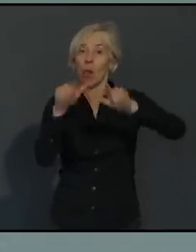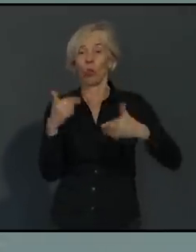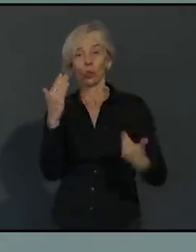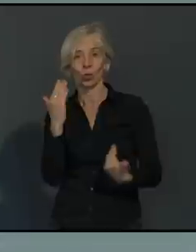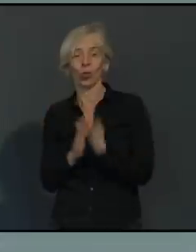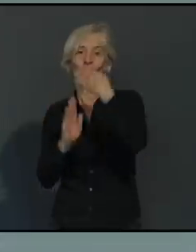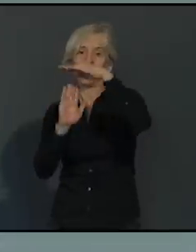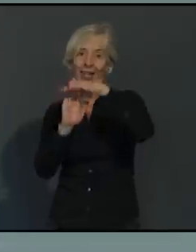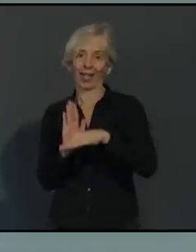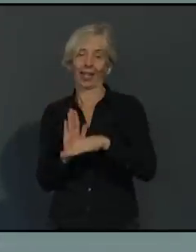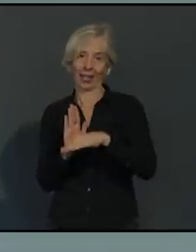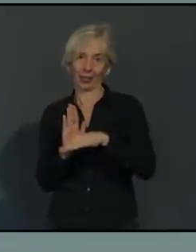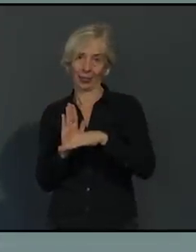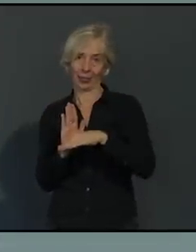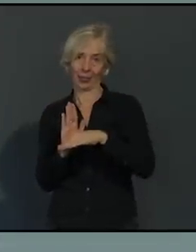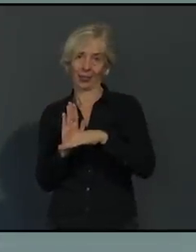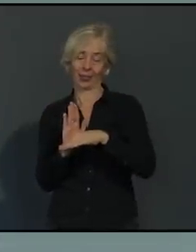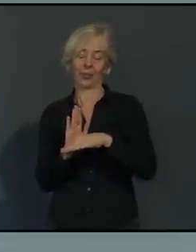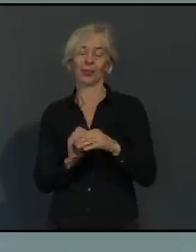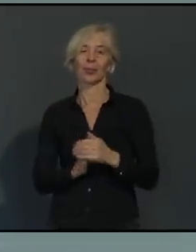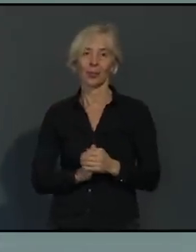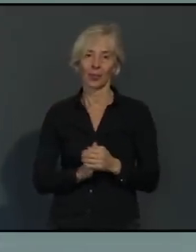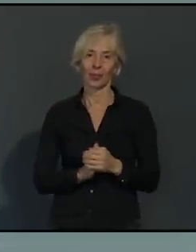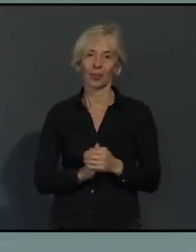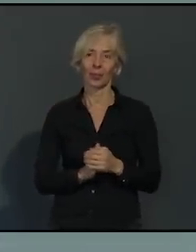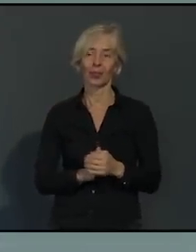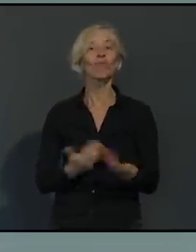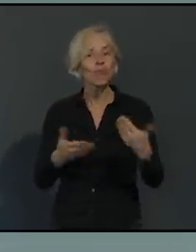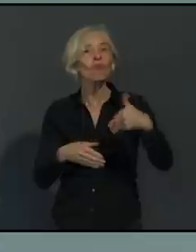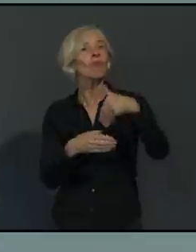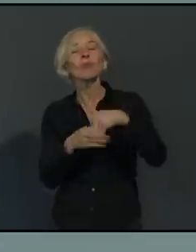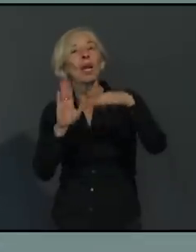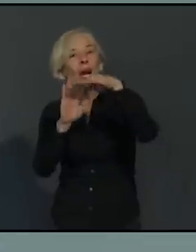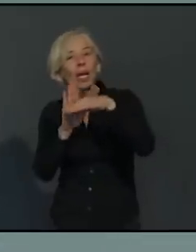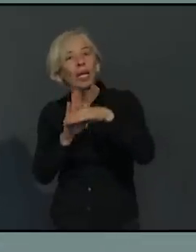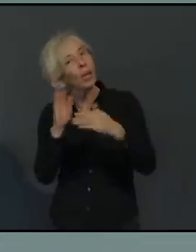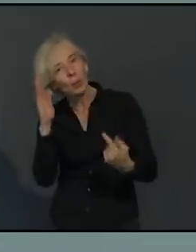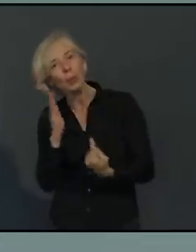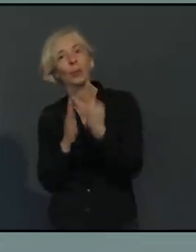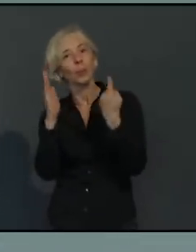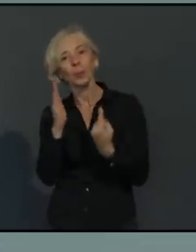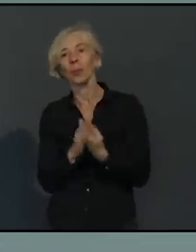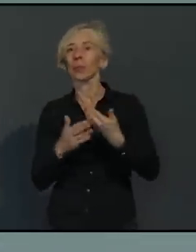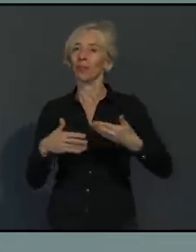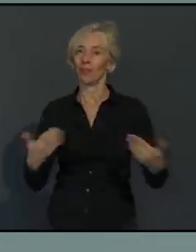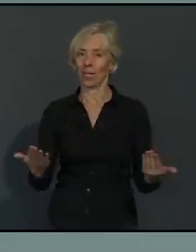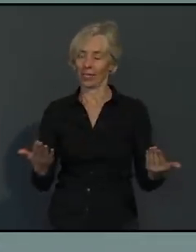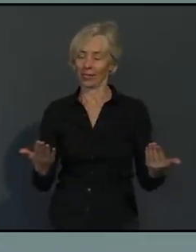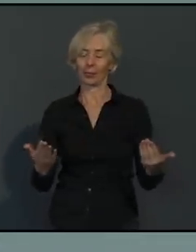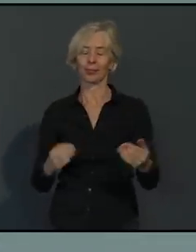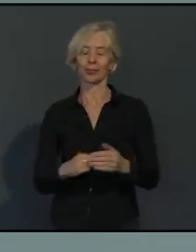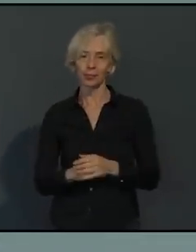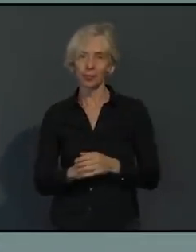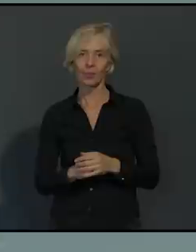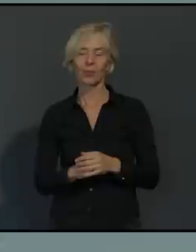Ich möchte zu den Inhalten kommen. Das Wichtige, glaube ich, ist,